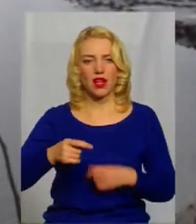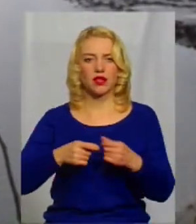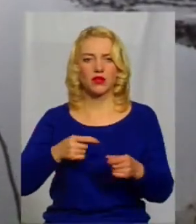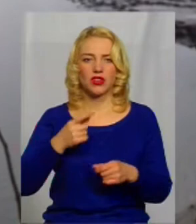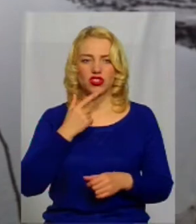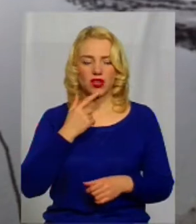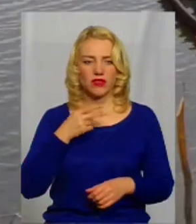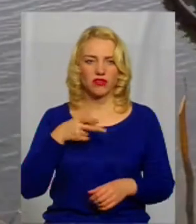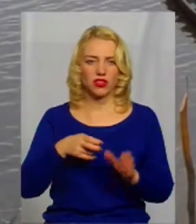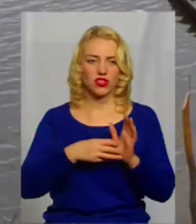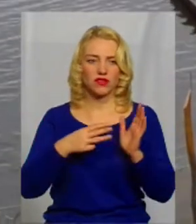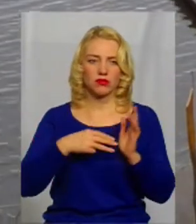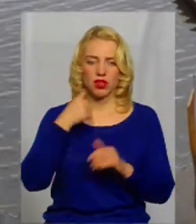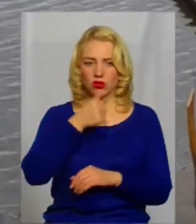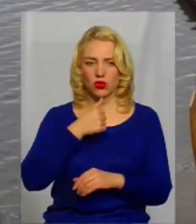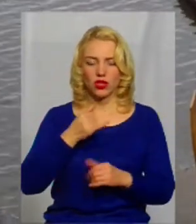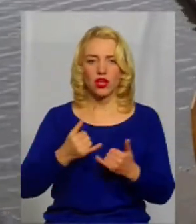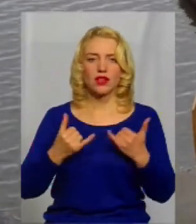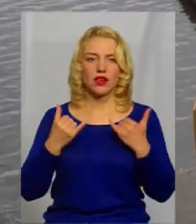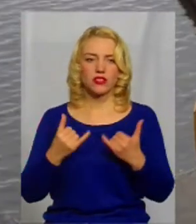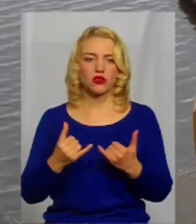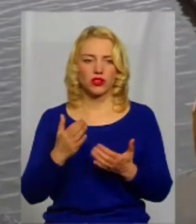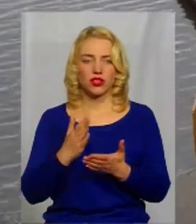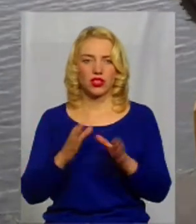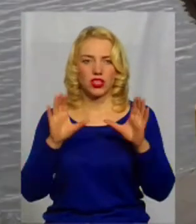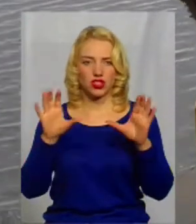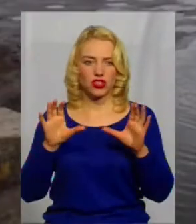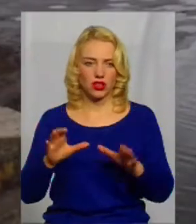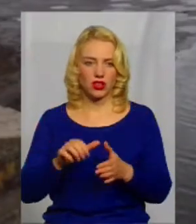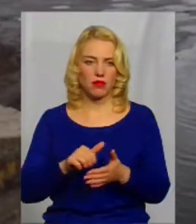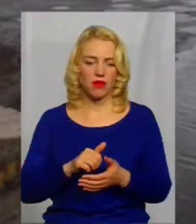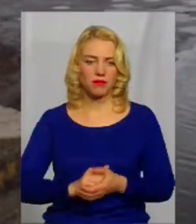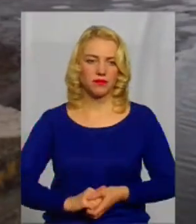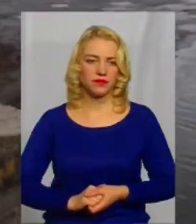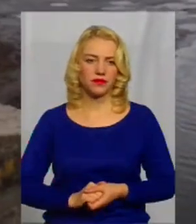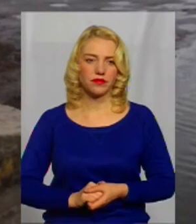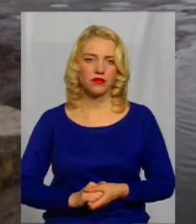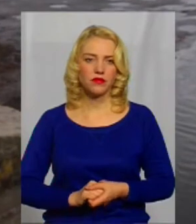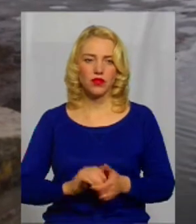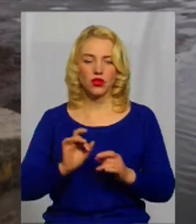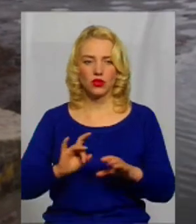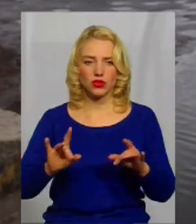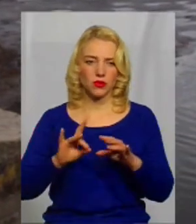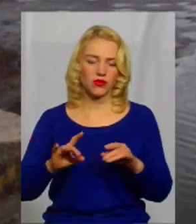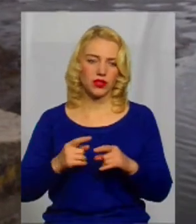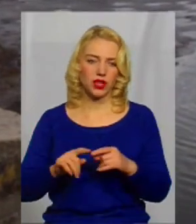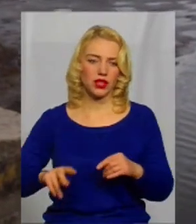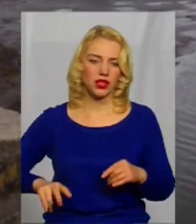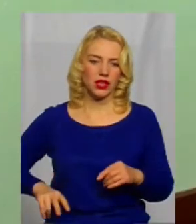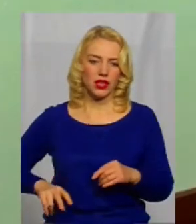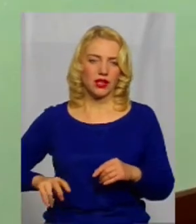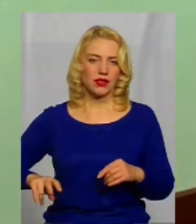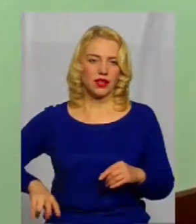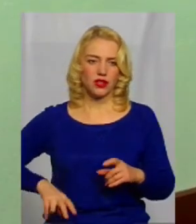2018 року і на сьогодні є чинними, розповідає директор Департаменту природних ресурсів та екології